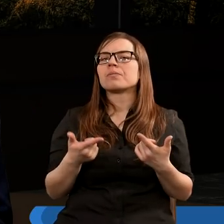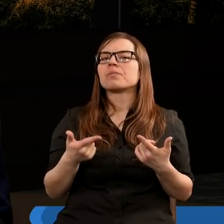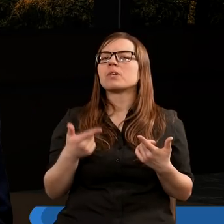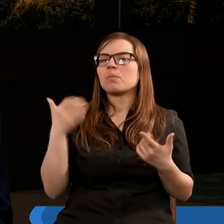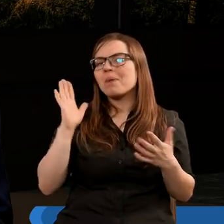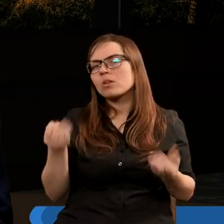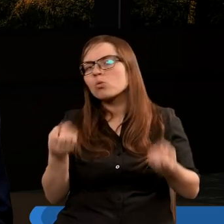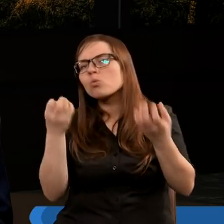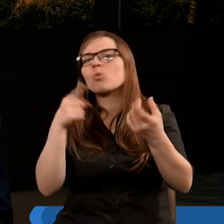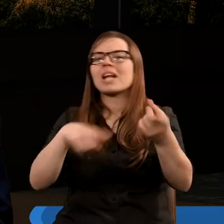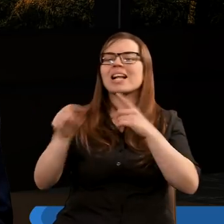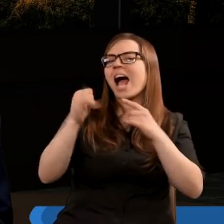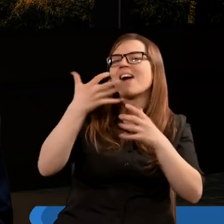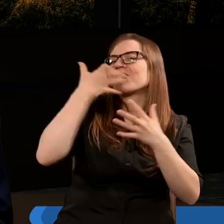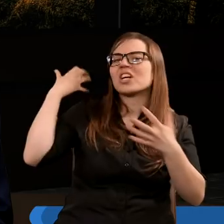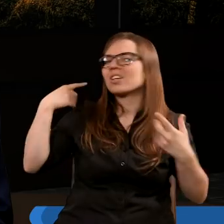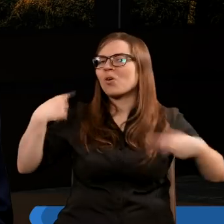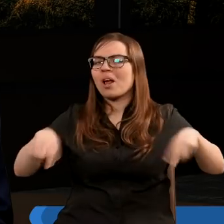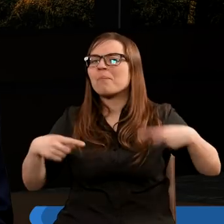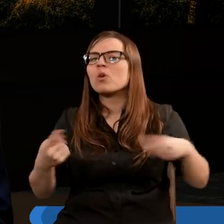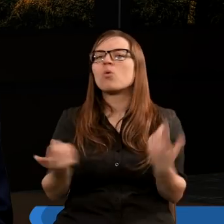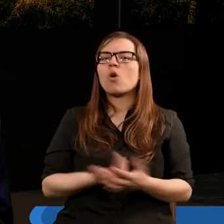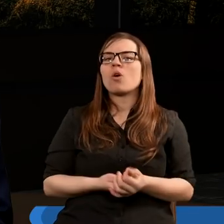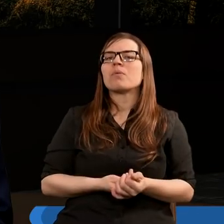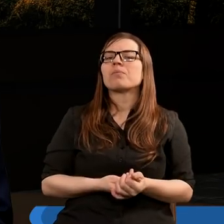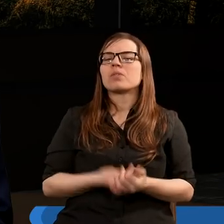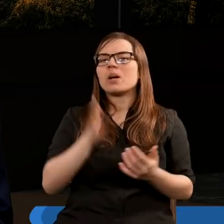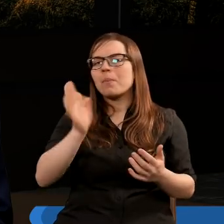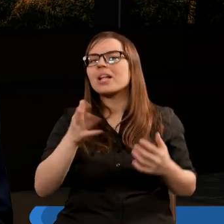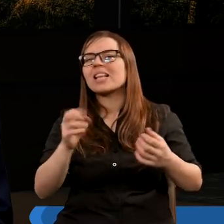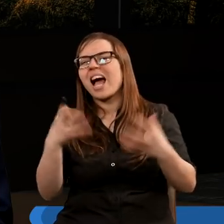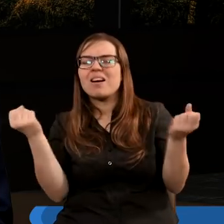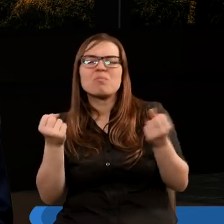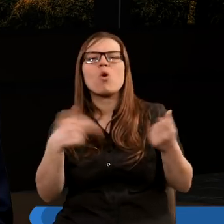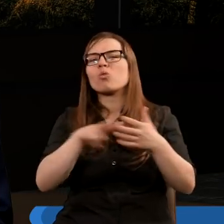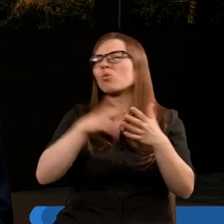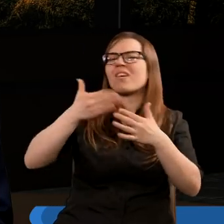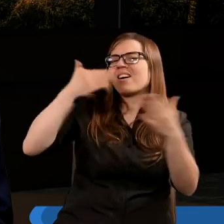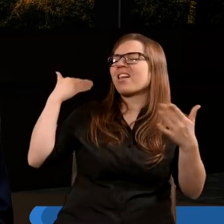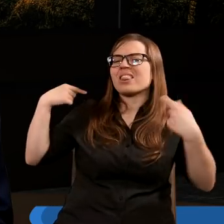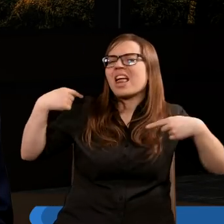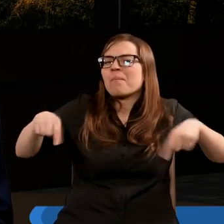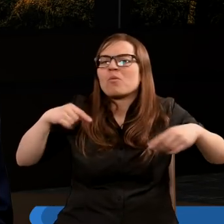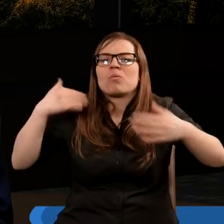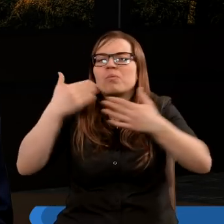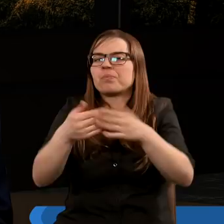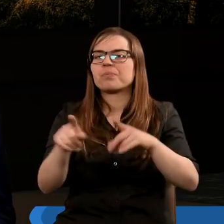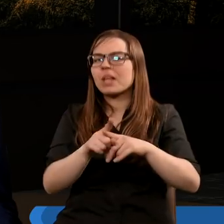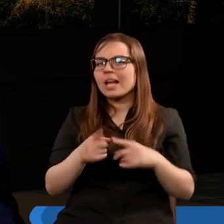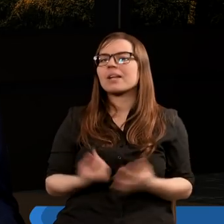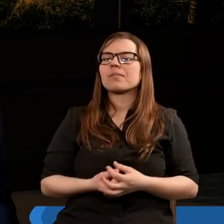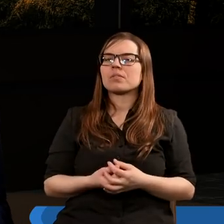będą cuda, znaki, jakich wcześniej nie było. Oto to zwierzę dostanie taką moc, jakiej nigdy jeszcze nie miało i on będzie,